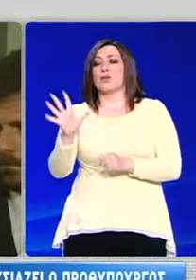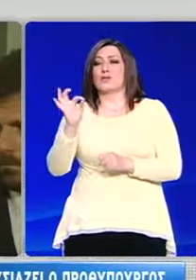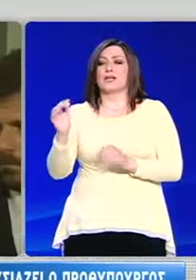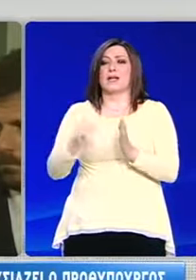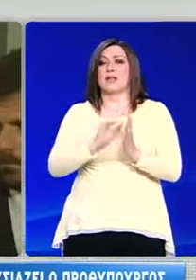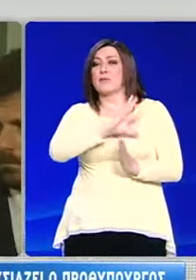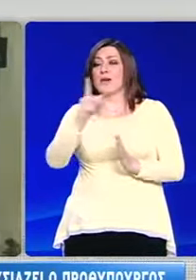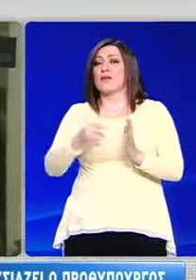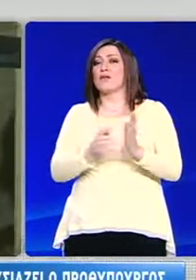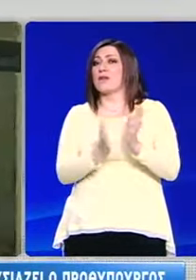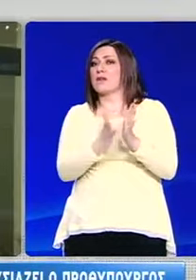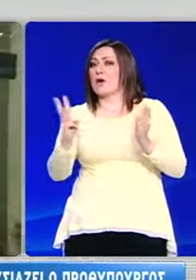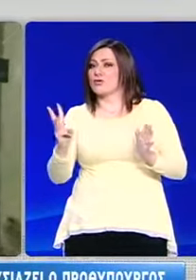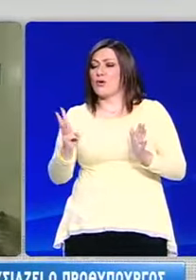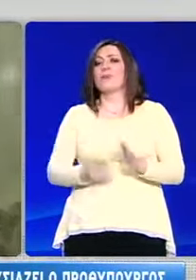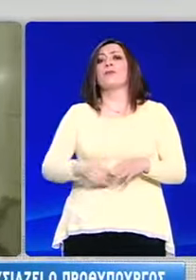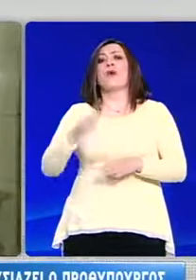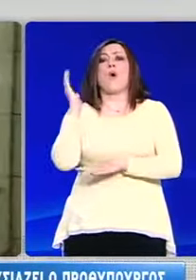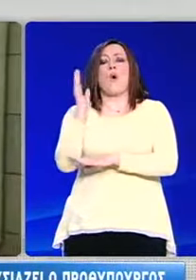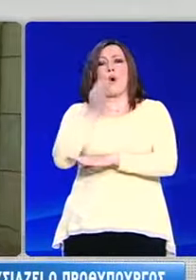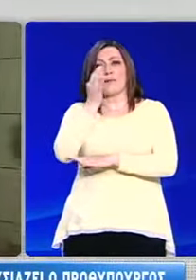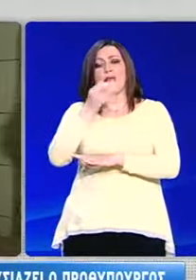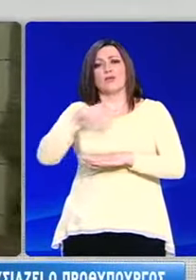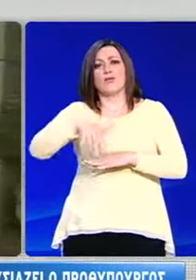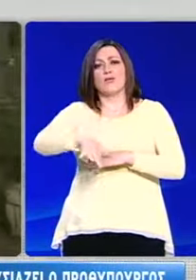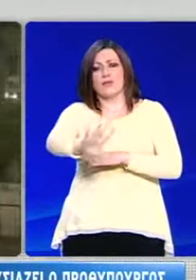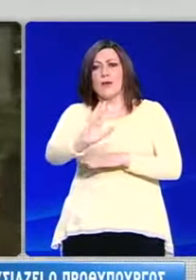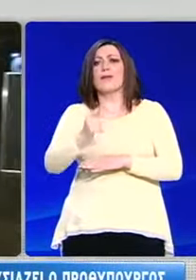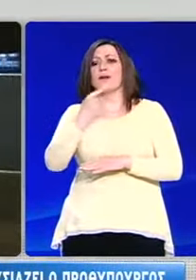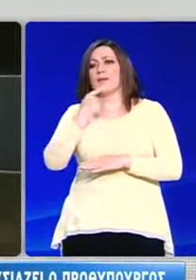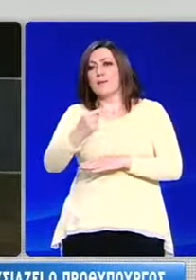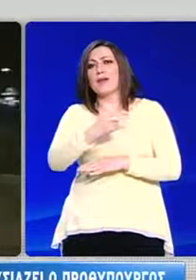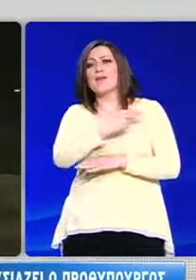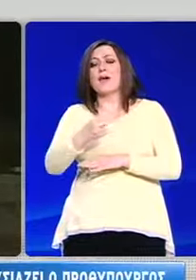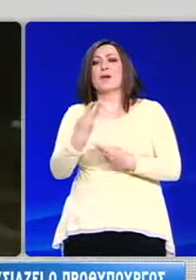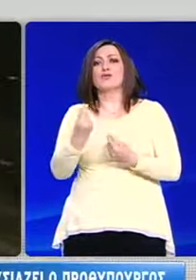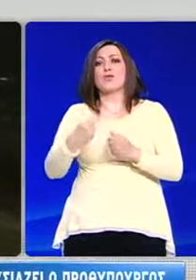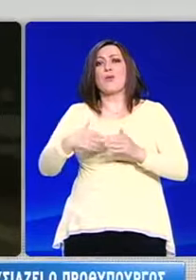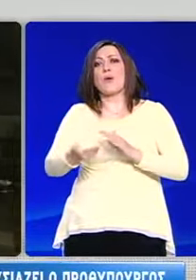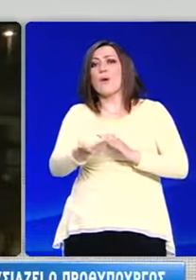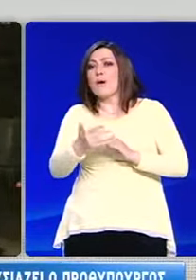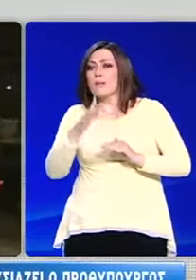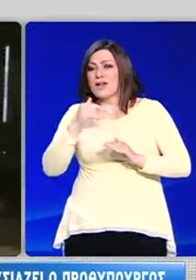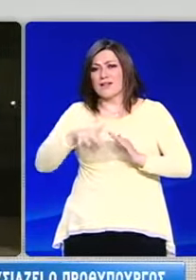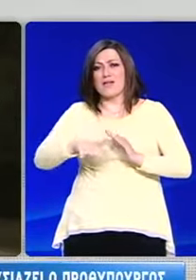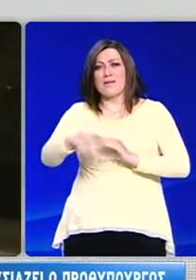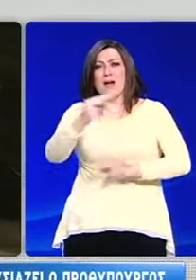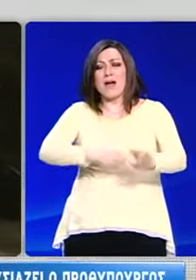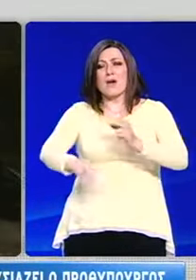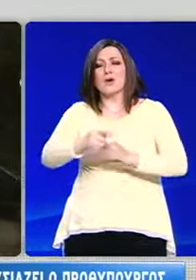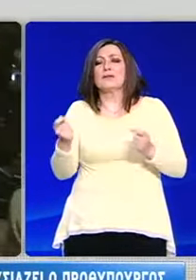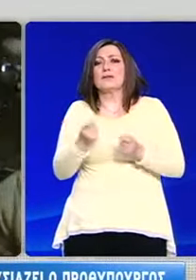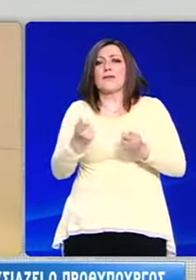2018. Στην ομιλία του, ο κύριος Σαμαράς αναμένεται να δώσει και το στίγμα για τον τρόπο που θα κινηθεί τις τελευταίες ημέρες πριν τις